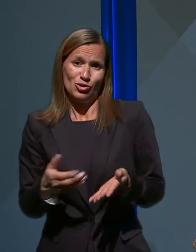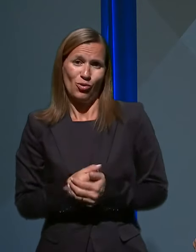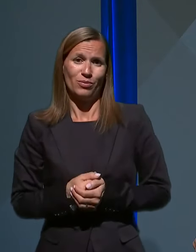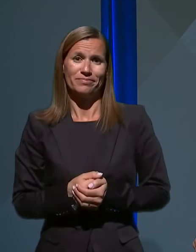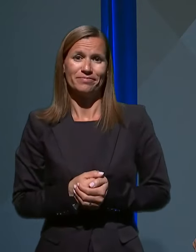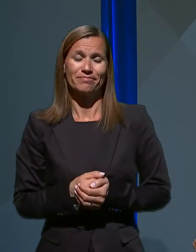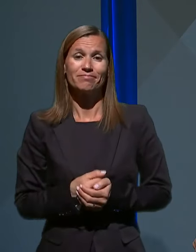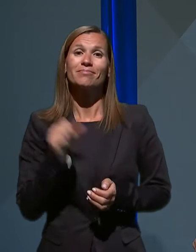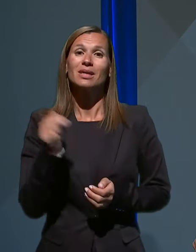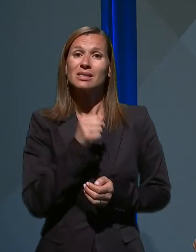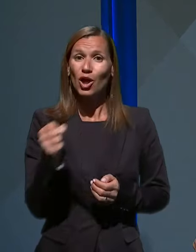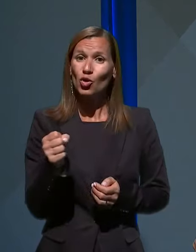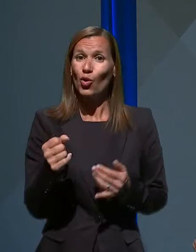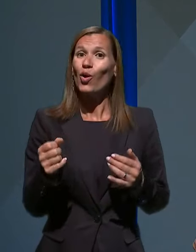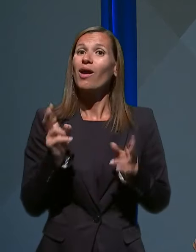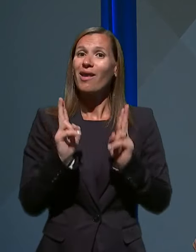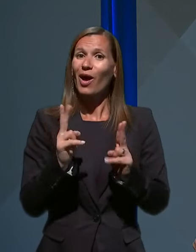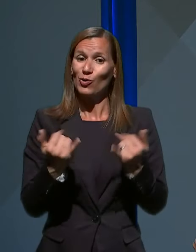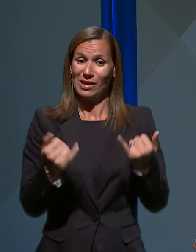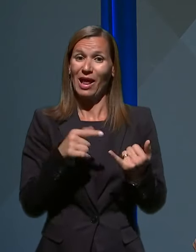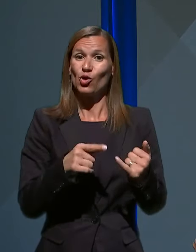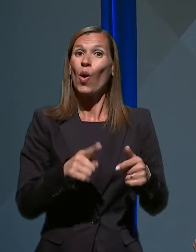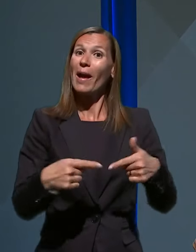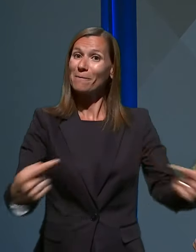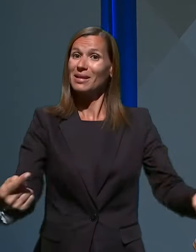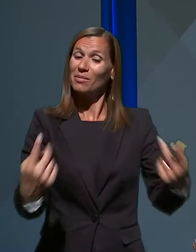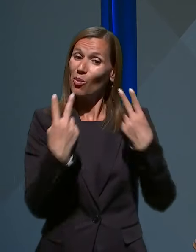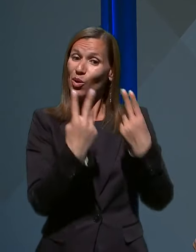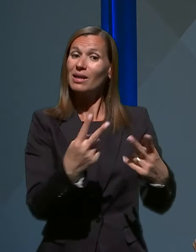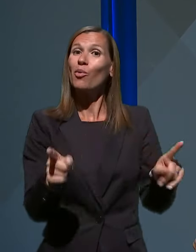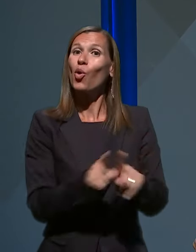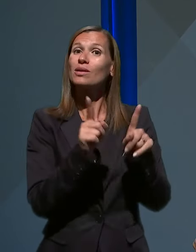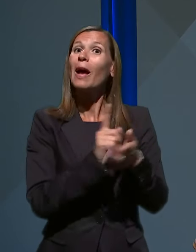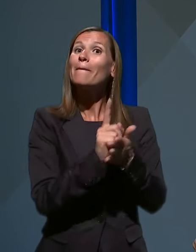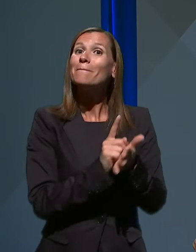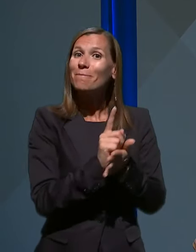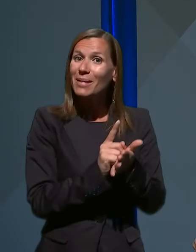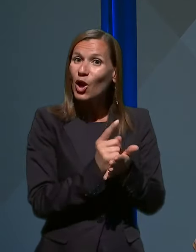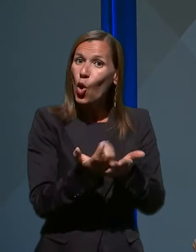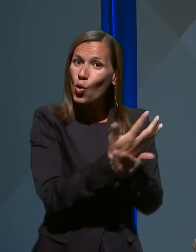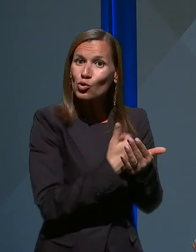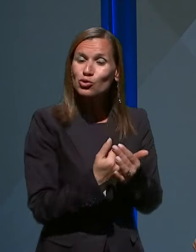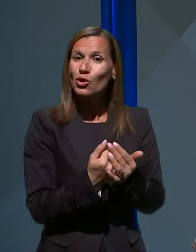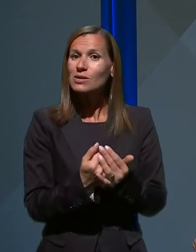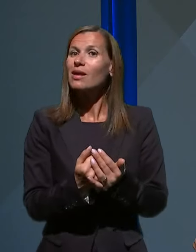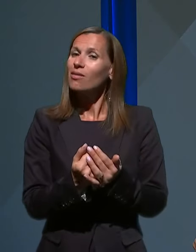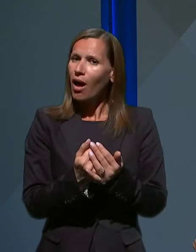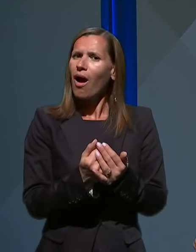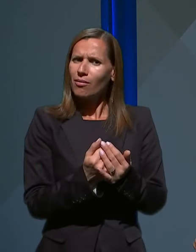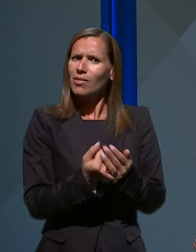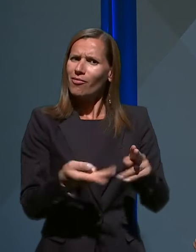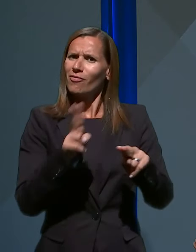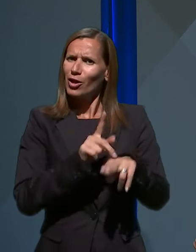Zato lahko to epidemijo gledamo tudi kot priložnost, da postanemo bolj pozorni do so ljudi,